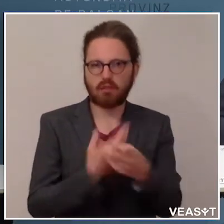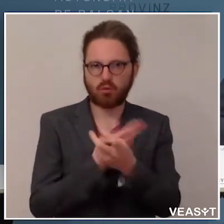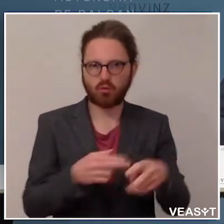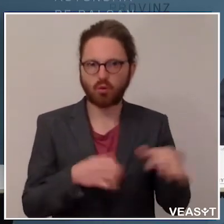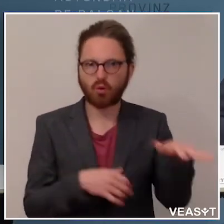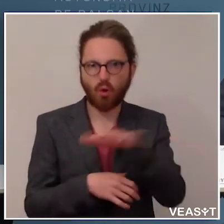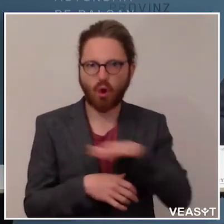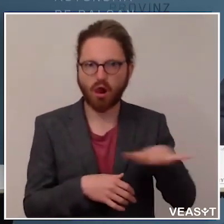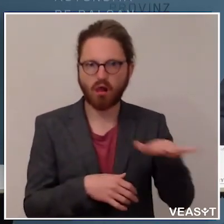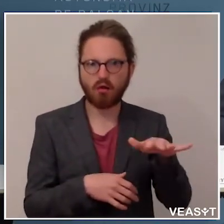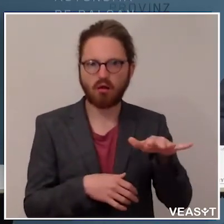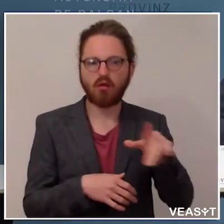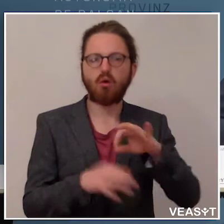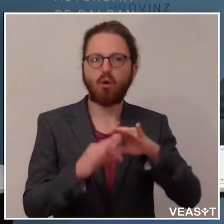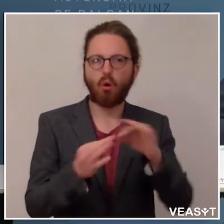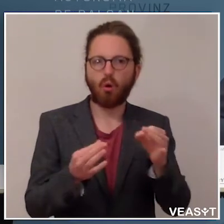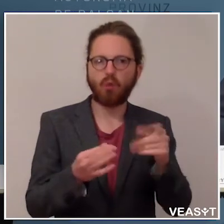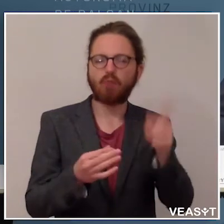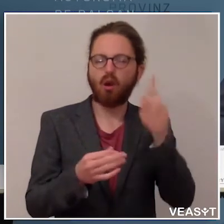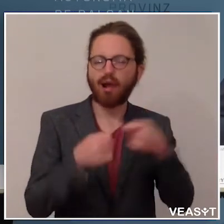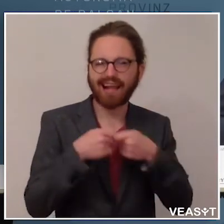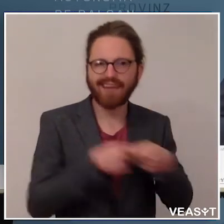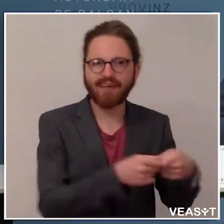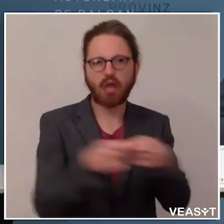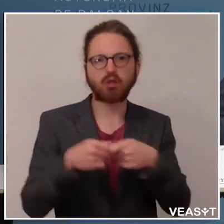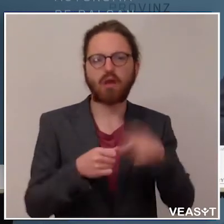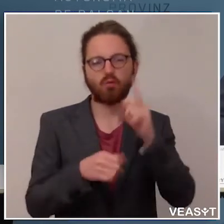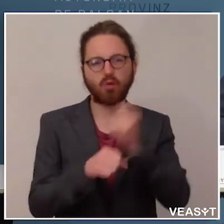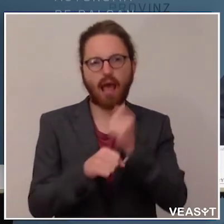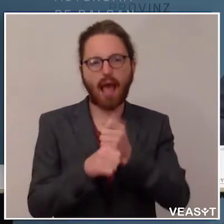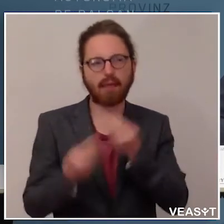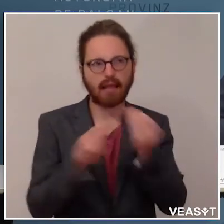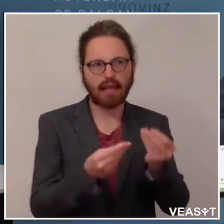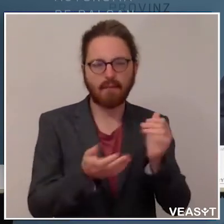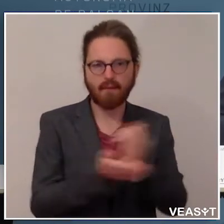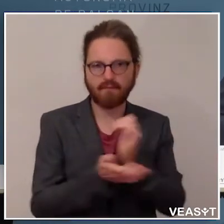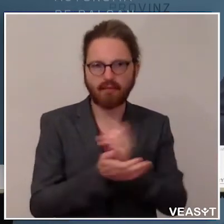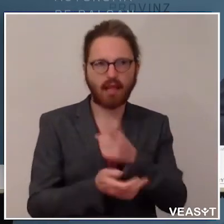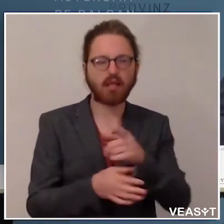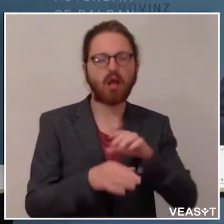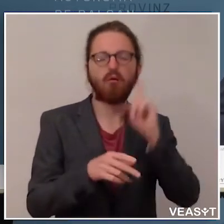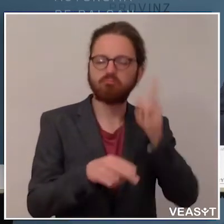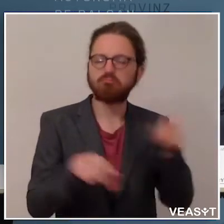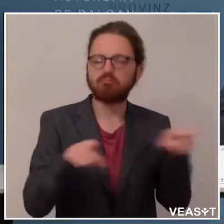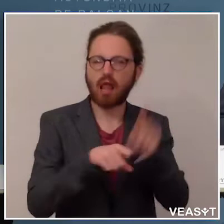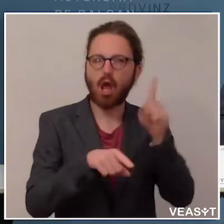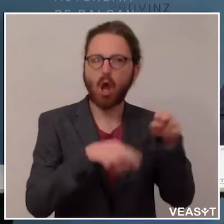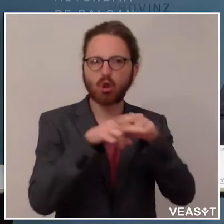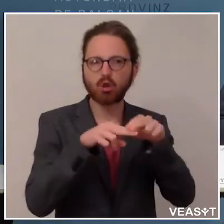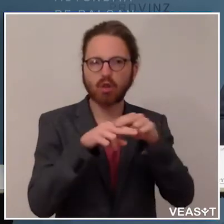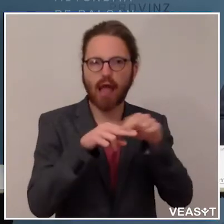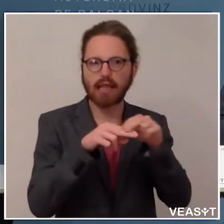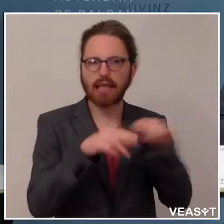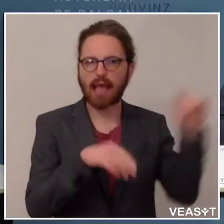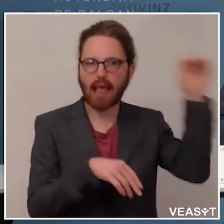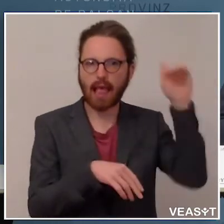Vereinbarungen zwischen den Gewerkschaftsvertretern und den Arbeitgebervertretern, wie auch auf staatlicher Ebene, wo auch das Ine